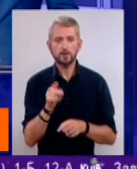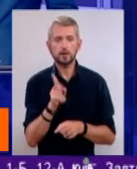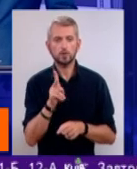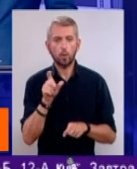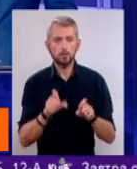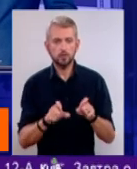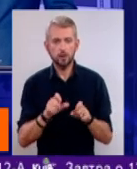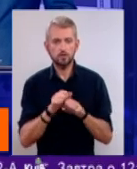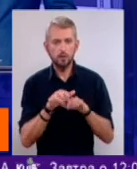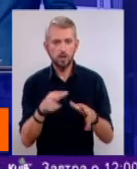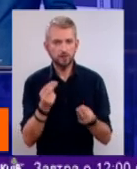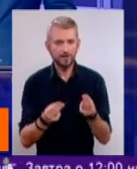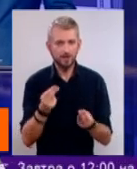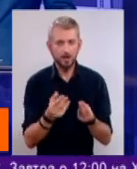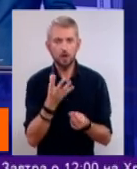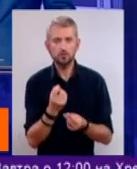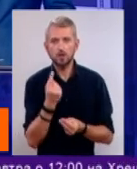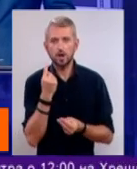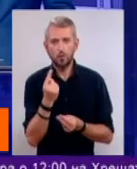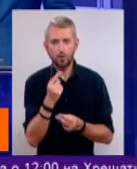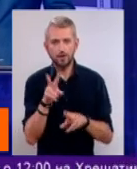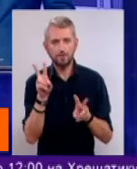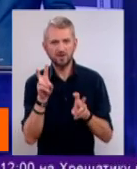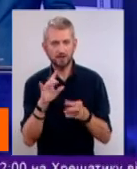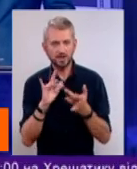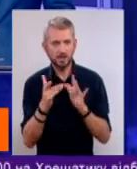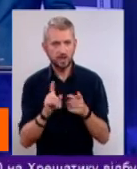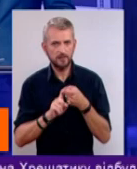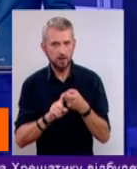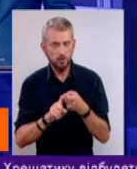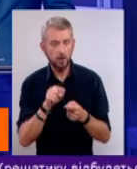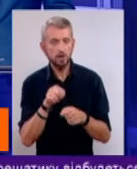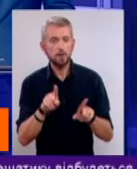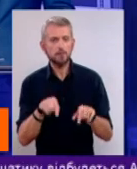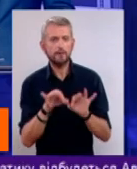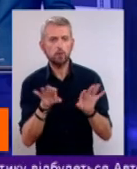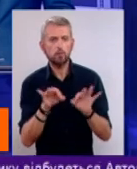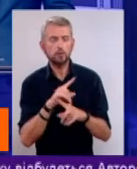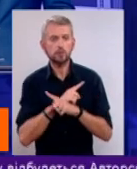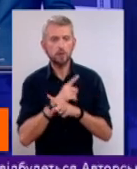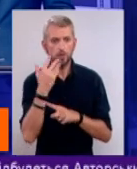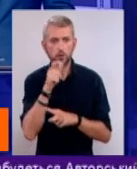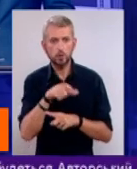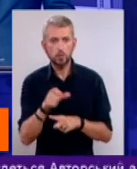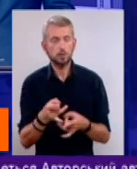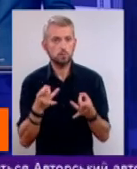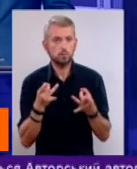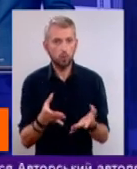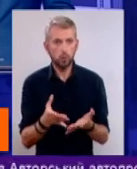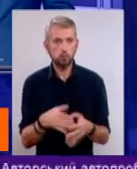сидять в мережевих іграх. Ще один підвид інтернет-залежної. А там навіть описані смерті, коли люди просто